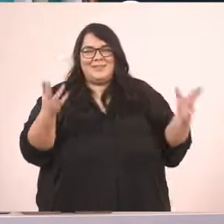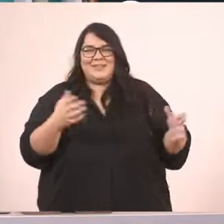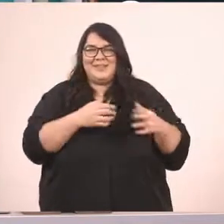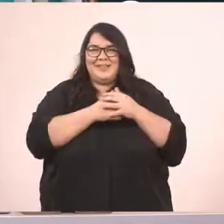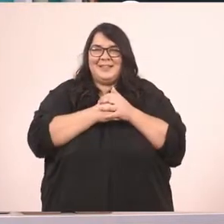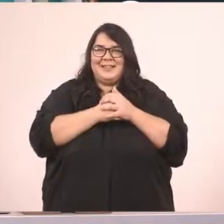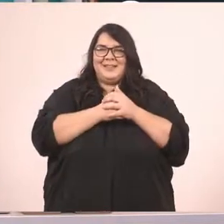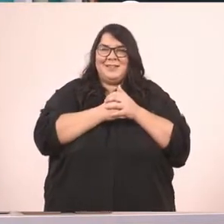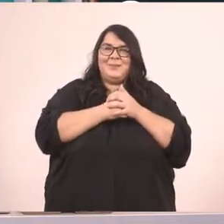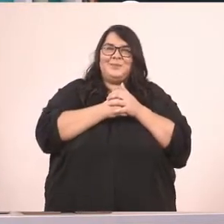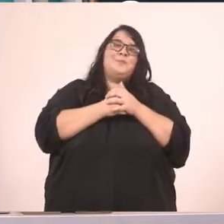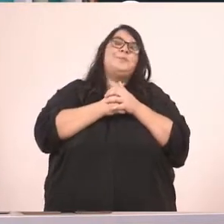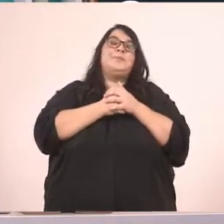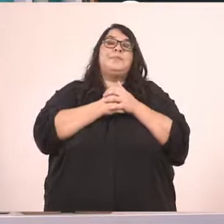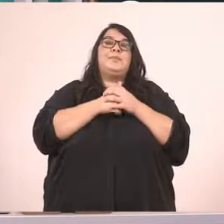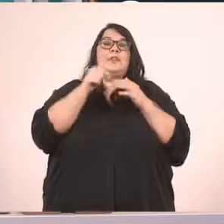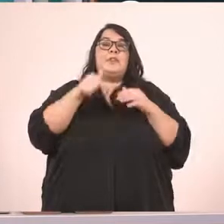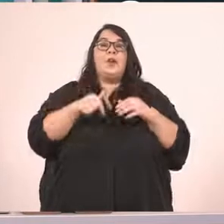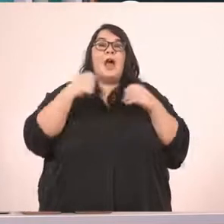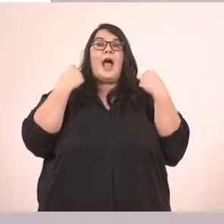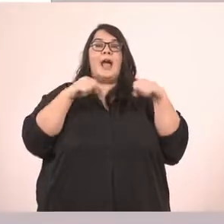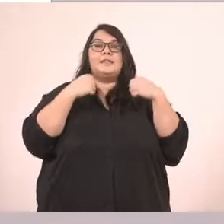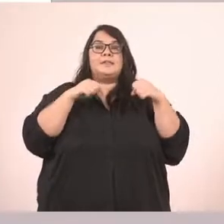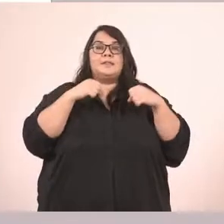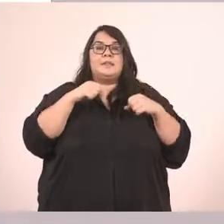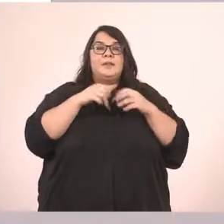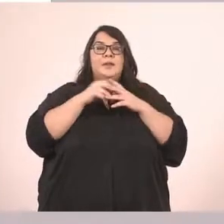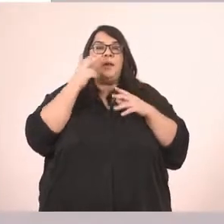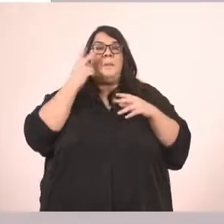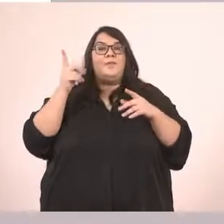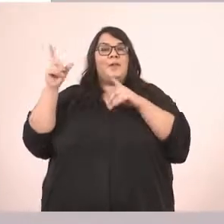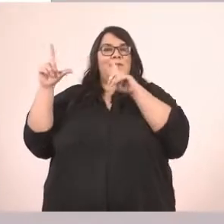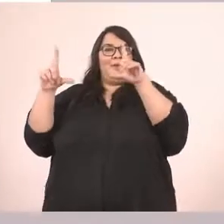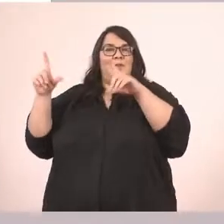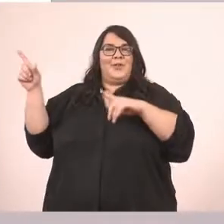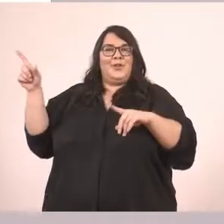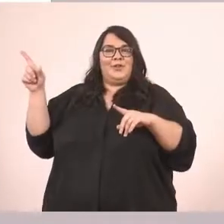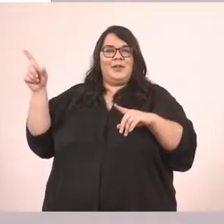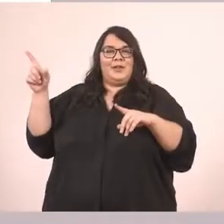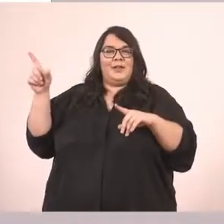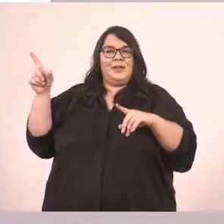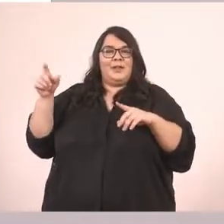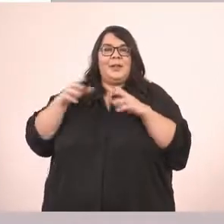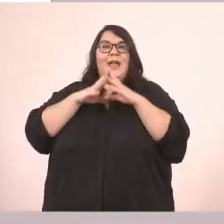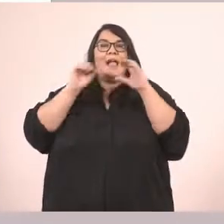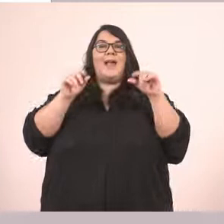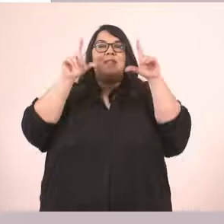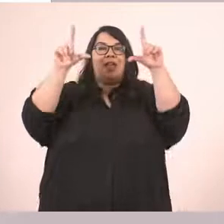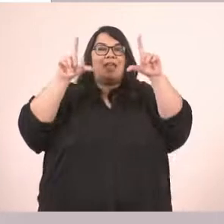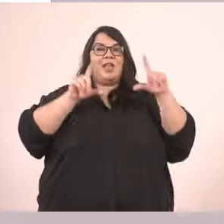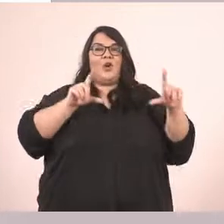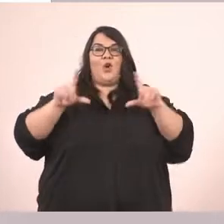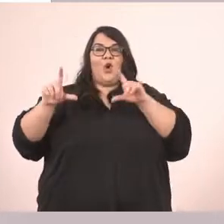προχωρήσουμε στην άσκηση που φαίνεται στην οθόνη σας. Να γράψουμε κάτω από κάθε εικόνα